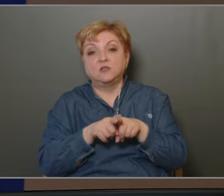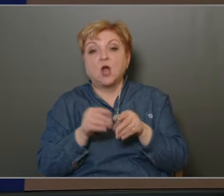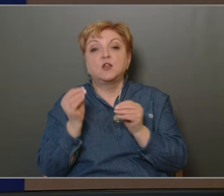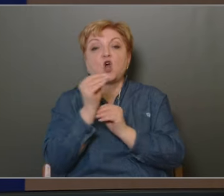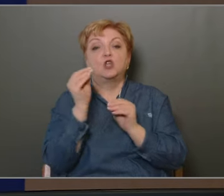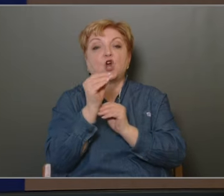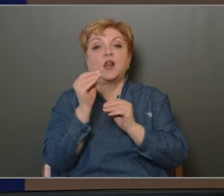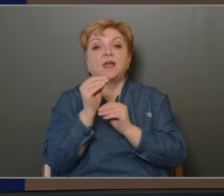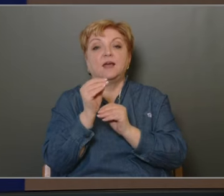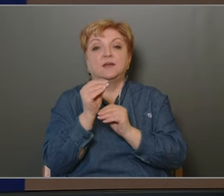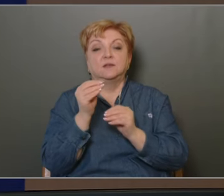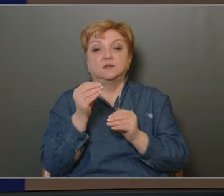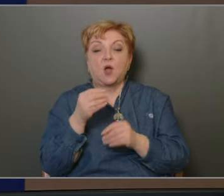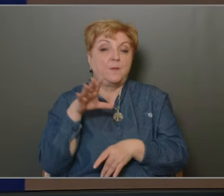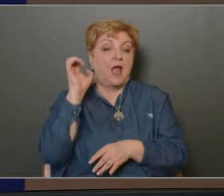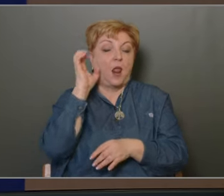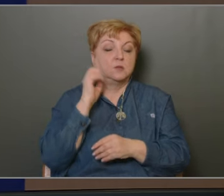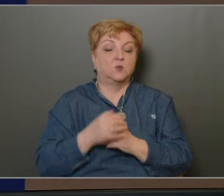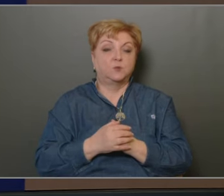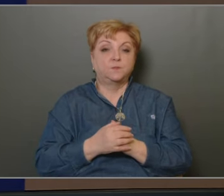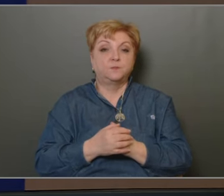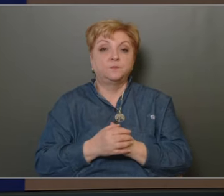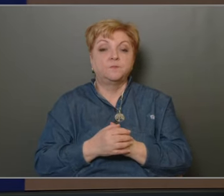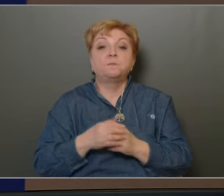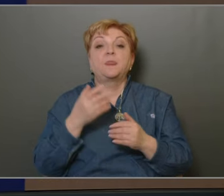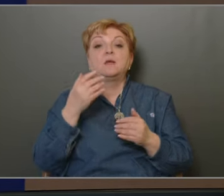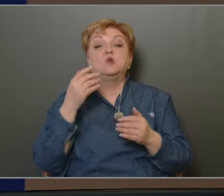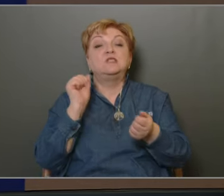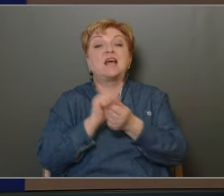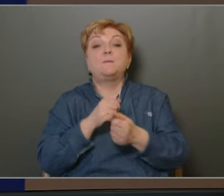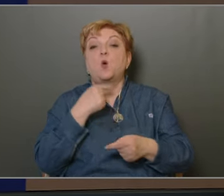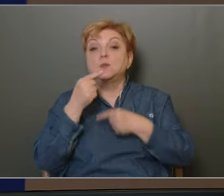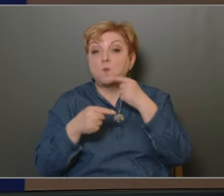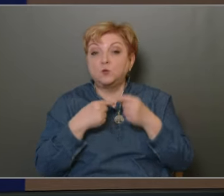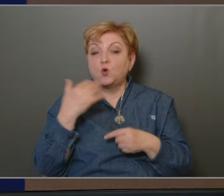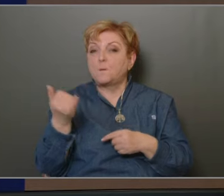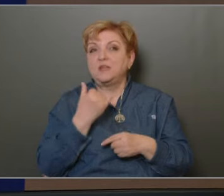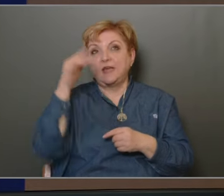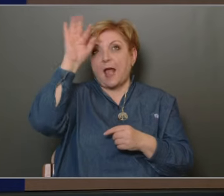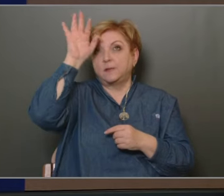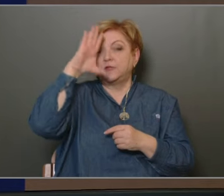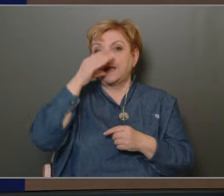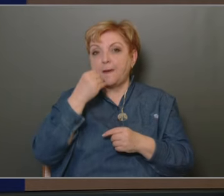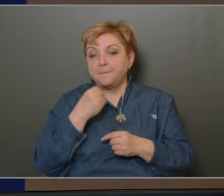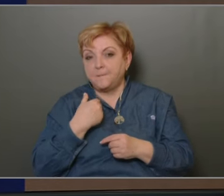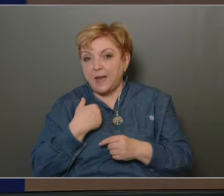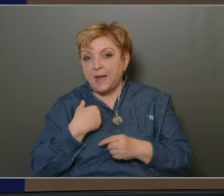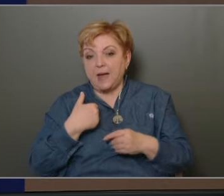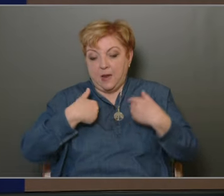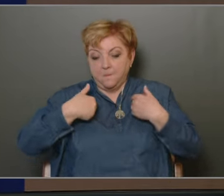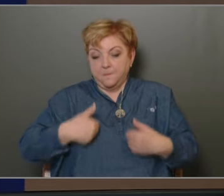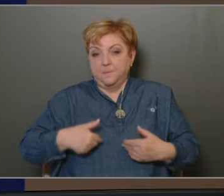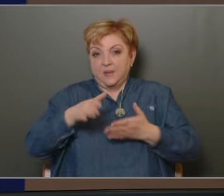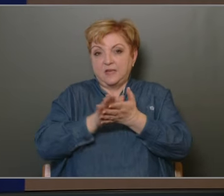tartalékképzés, amely elhangzott. És most számokat fogok mondani, mert mindig elképzeli az ember, hogy saját magával